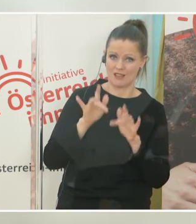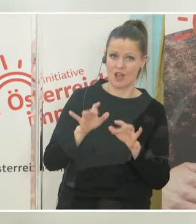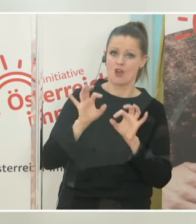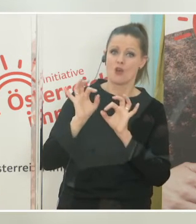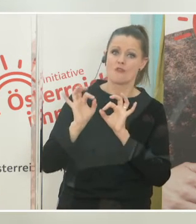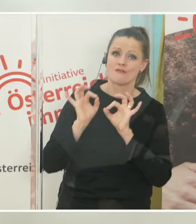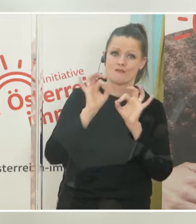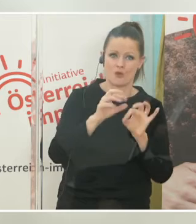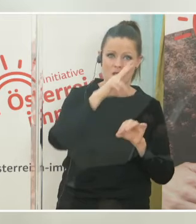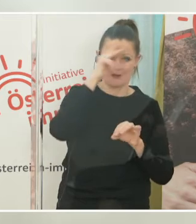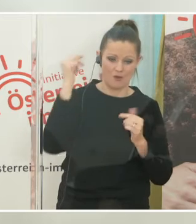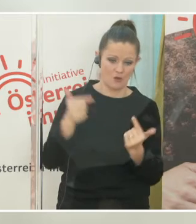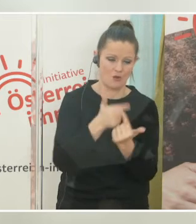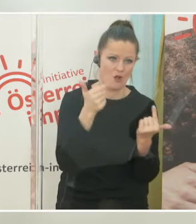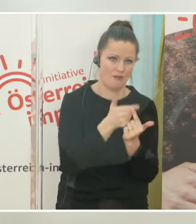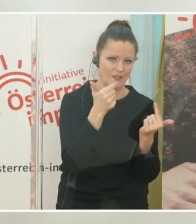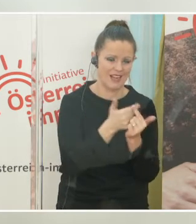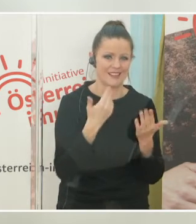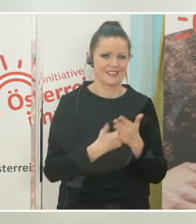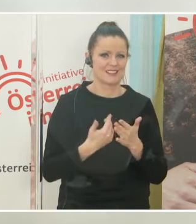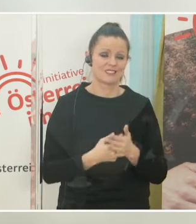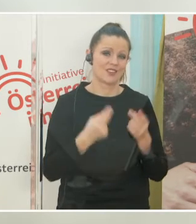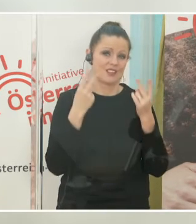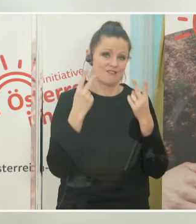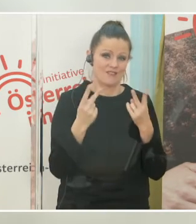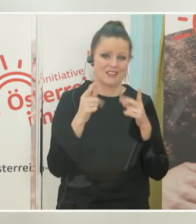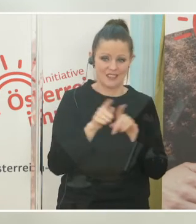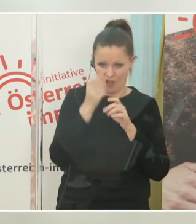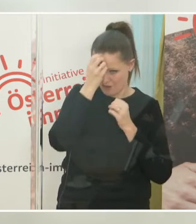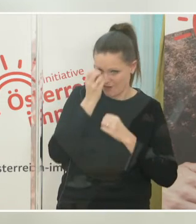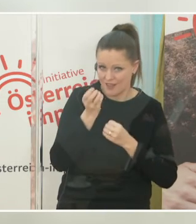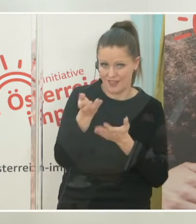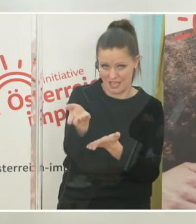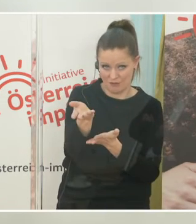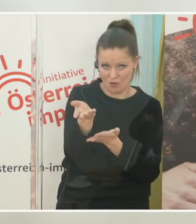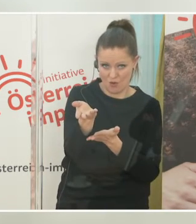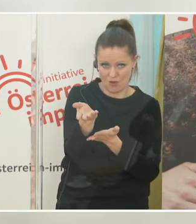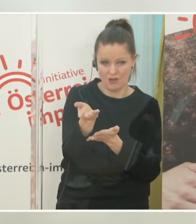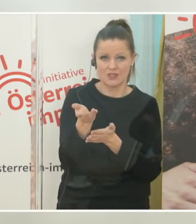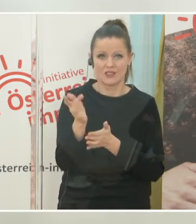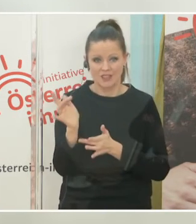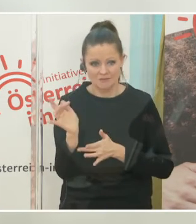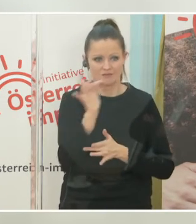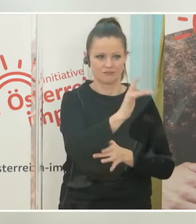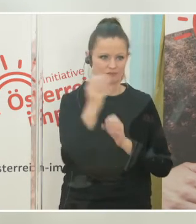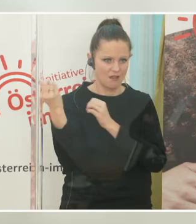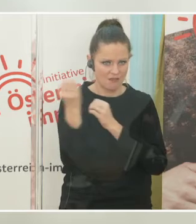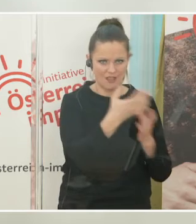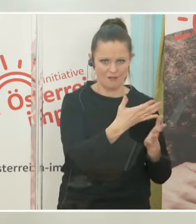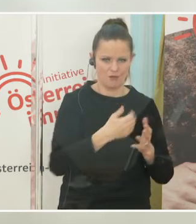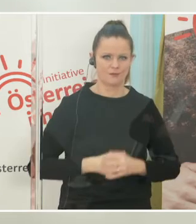Bevölkerung. Daher ist es sicher wichtig, dorthin die Informationen zu bringen und das möglichst bald.